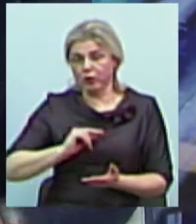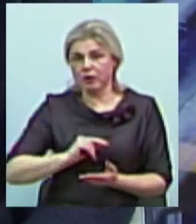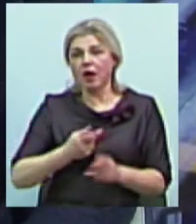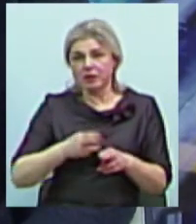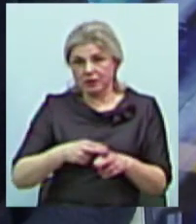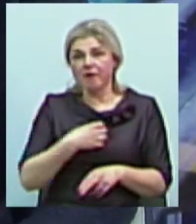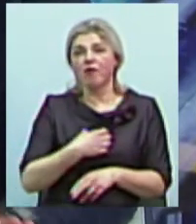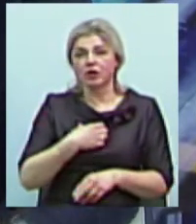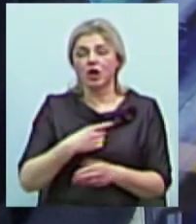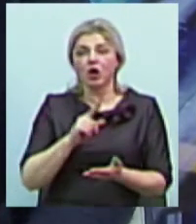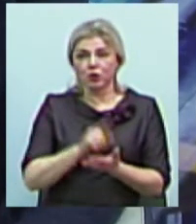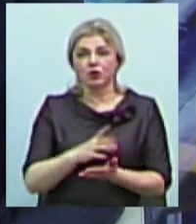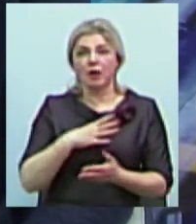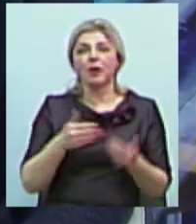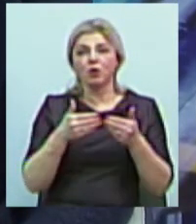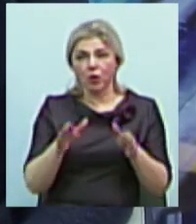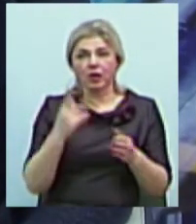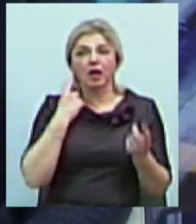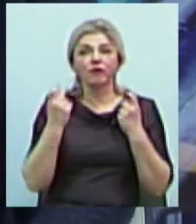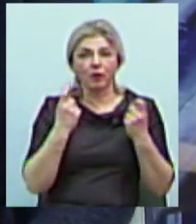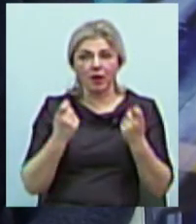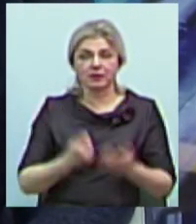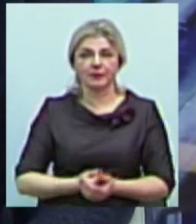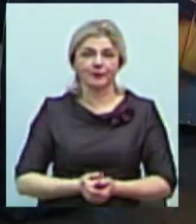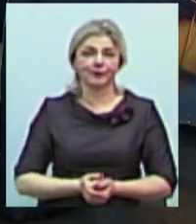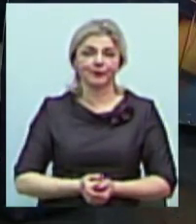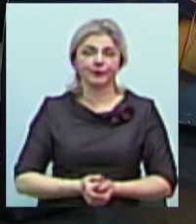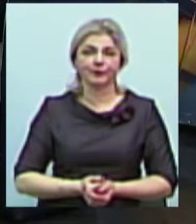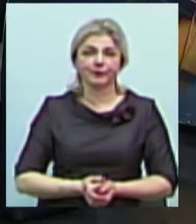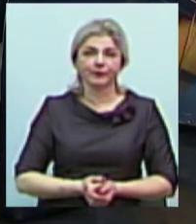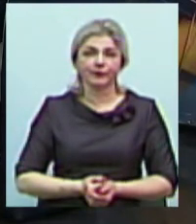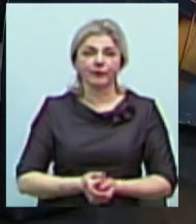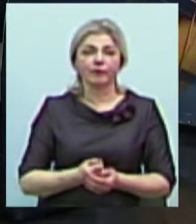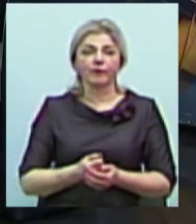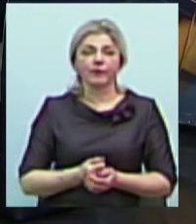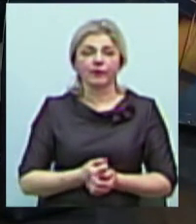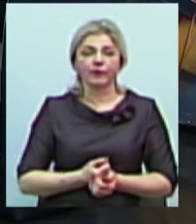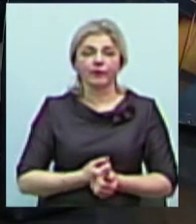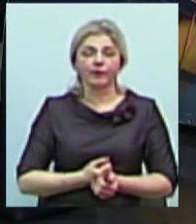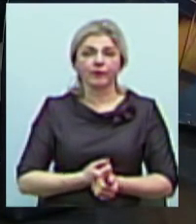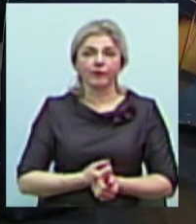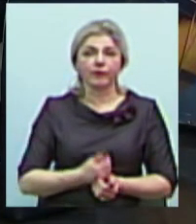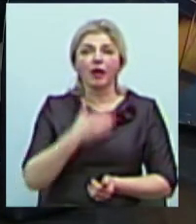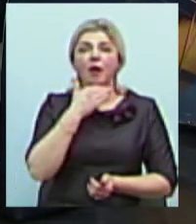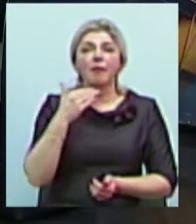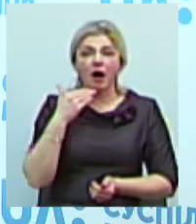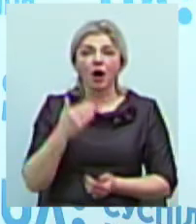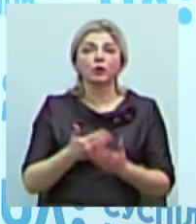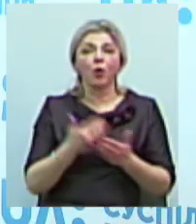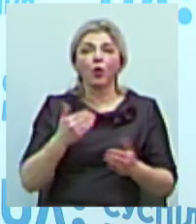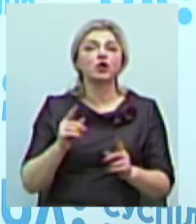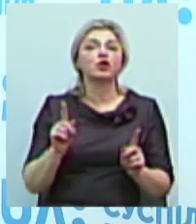має бути відкрита інформація вже багато часу. До критичного мислення, зрозуміло, вона багато від чого може